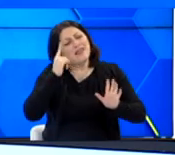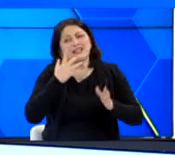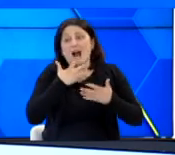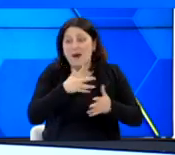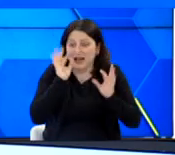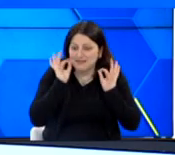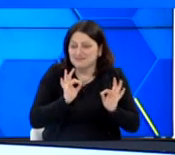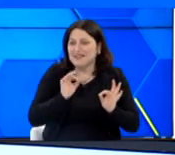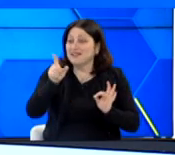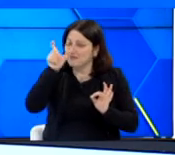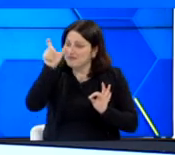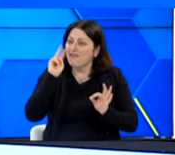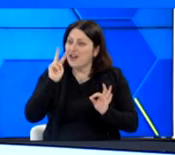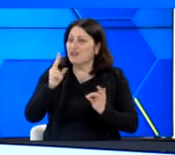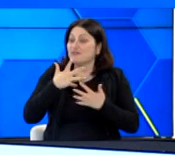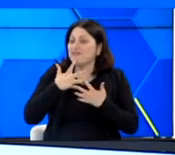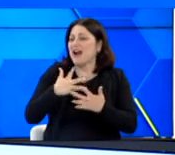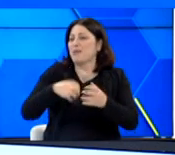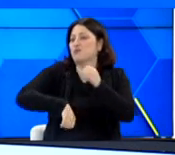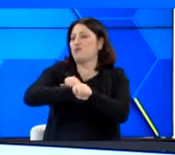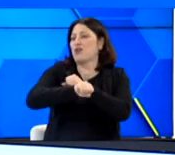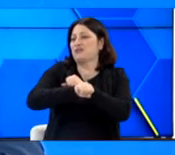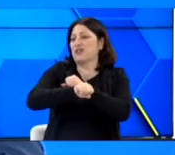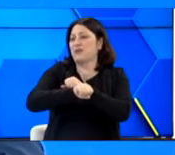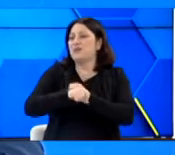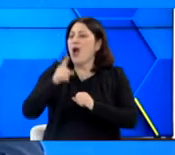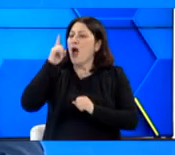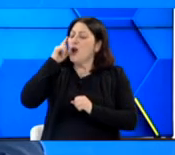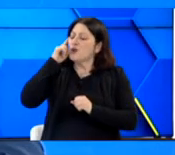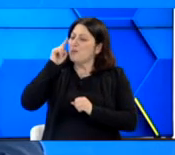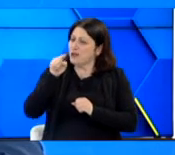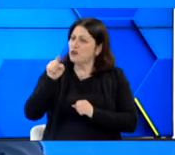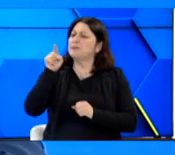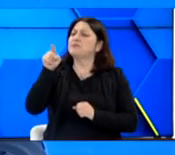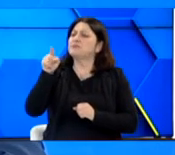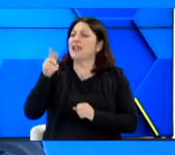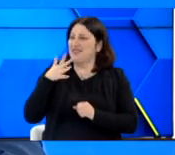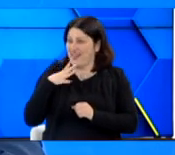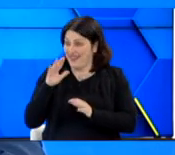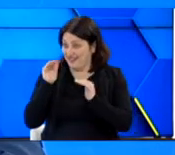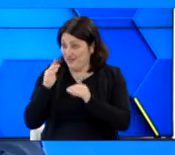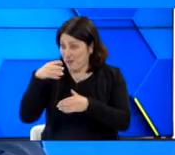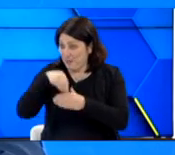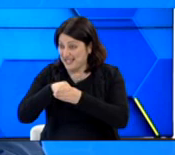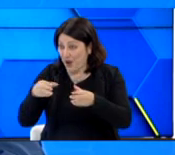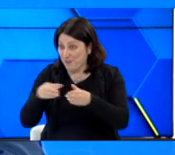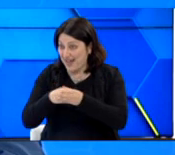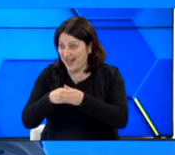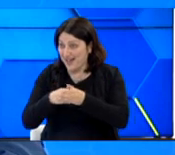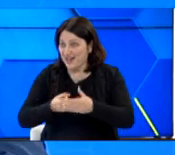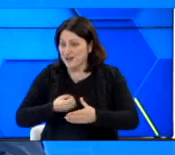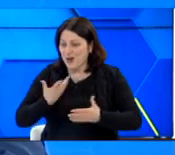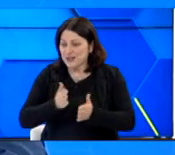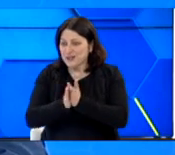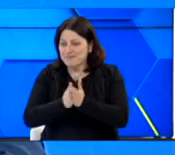συμφωνήσω. Και νομίζω ότι, κυρία Σταυρακάκη, θα θέλατε να παίζατε ακόμα. Δηλαδή, είσαστε πρόεδρος, θα